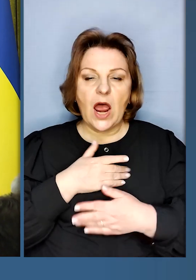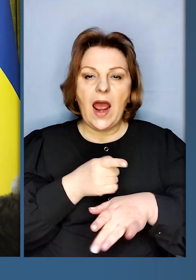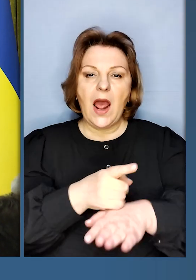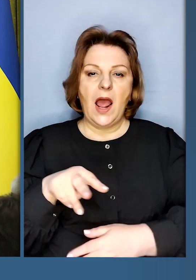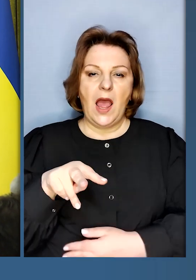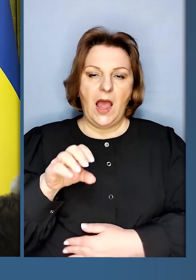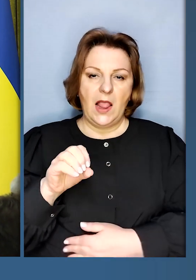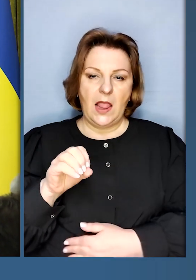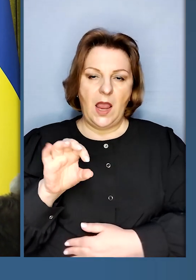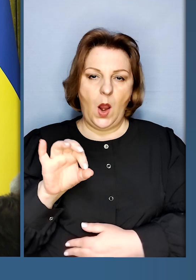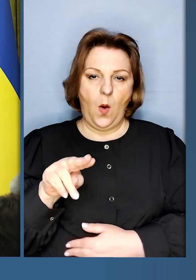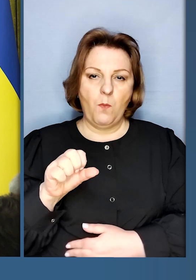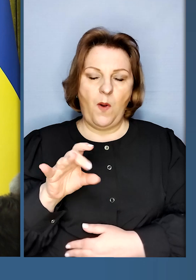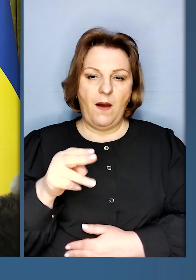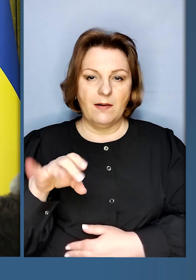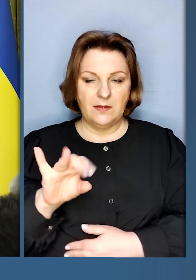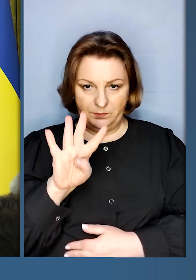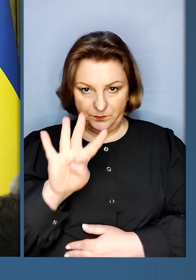«Леопарди».